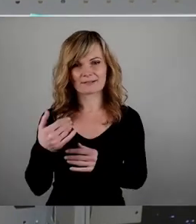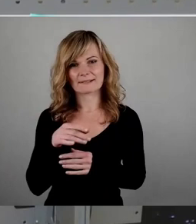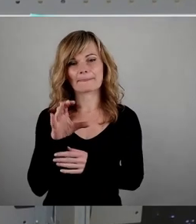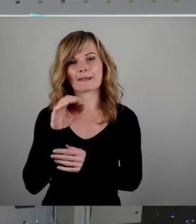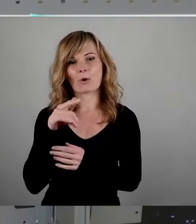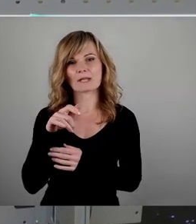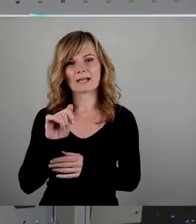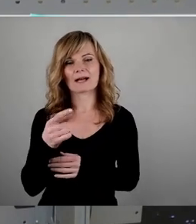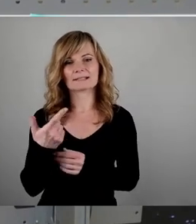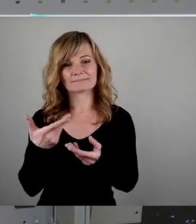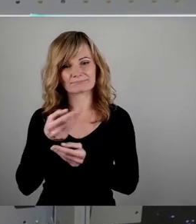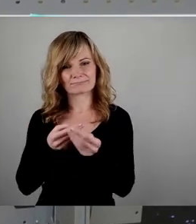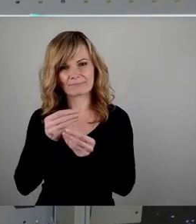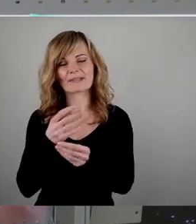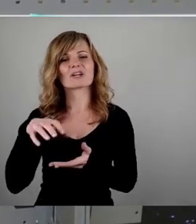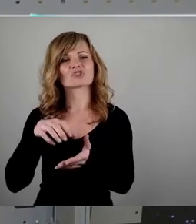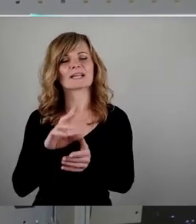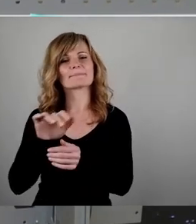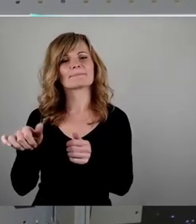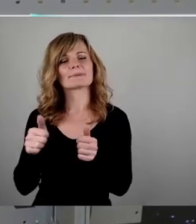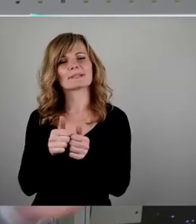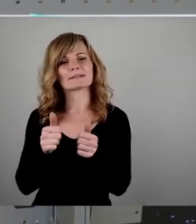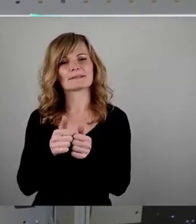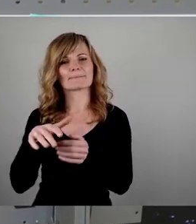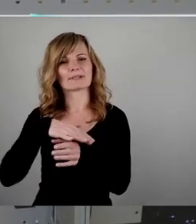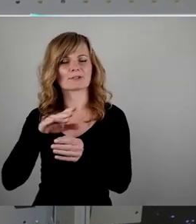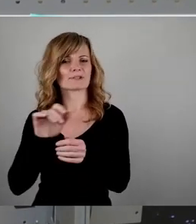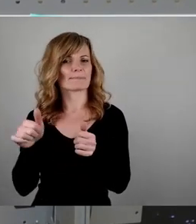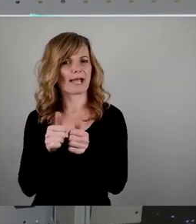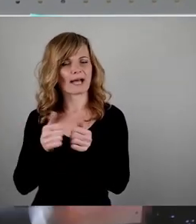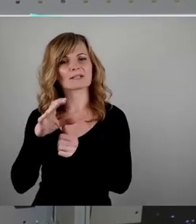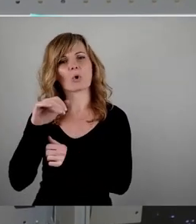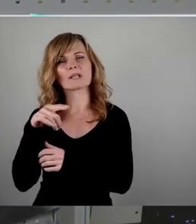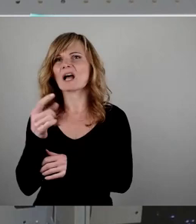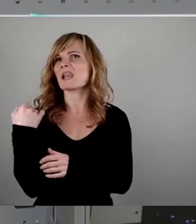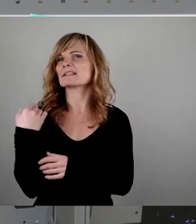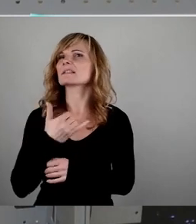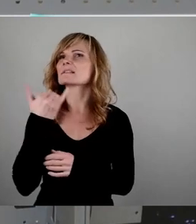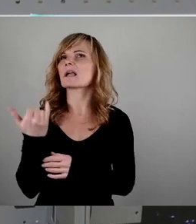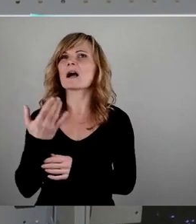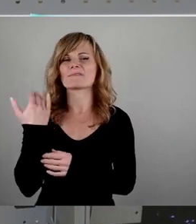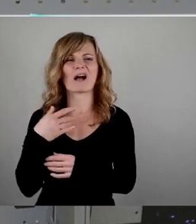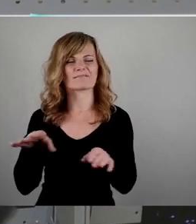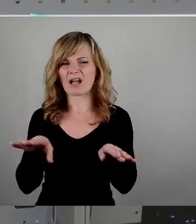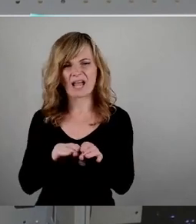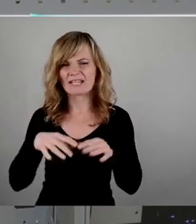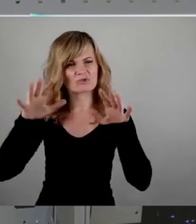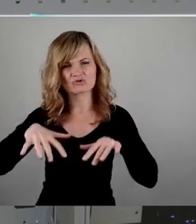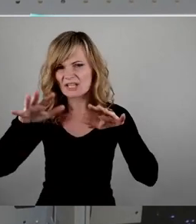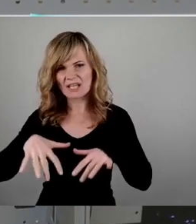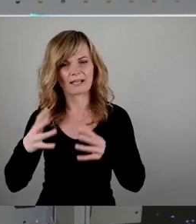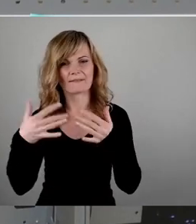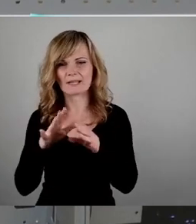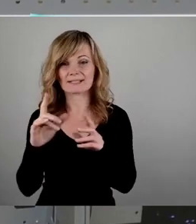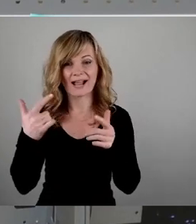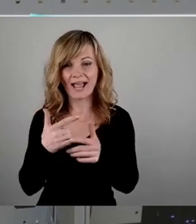Stadtbezirksbeirat Kotter hat, das war Ende vergangenes Jahres, es war Eis und Schnee, es war wirklich, also da ist Kinder